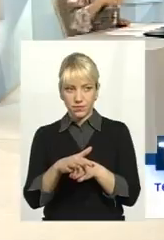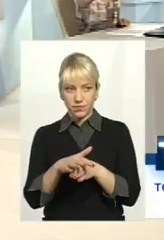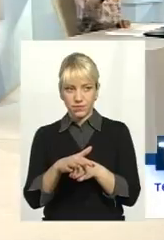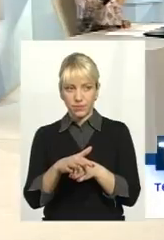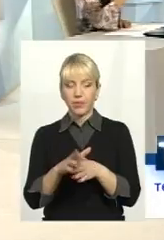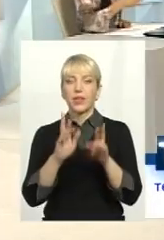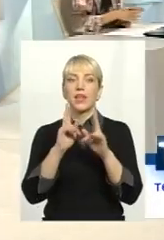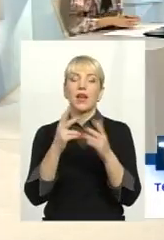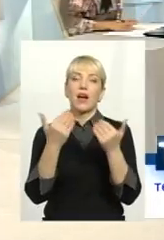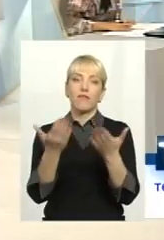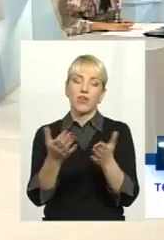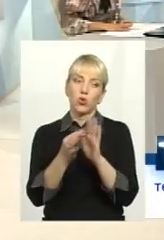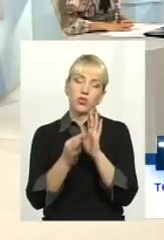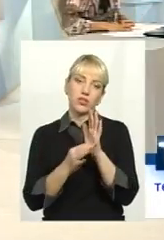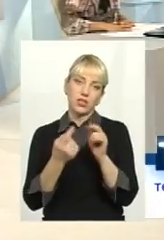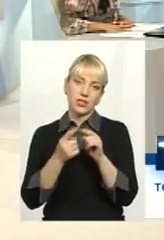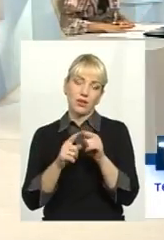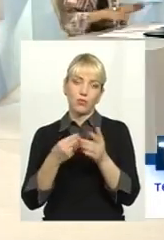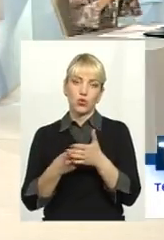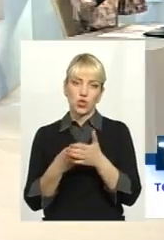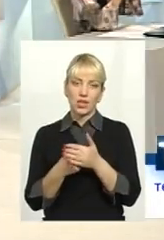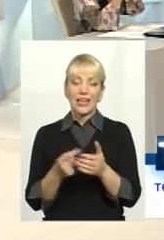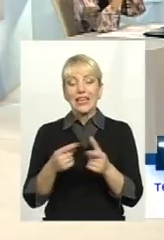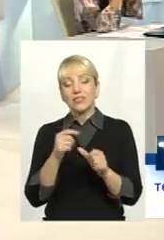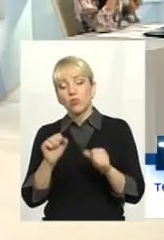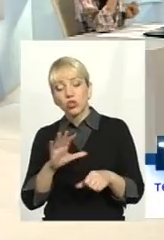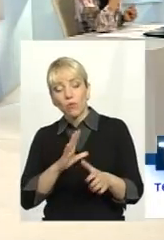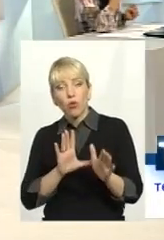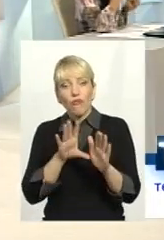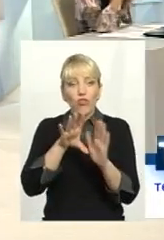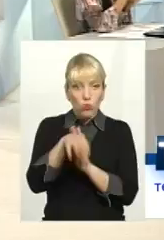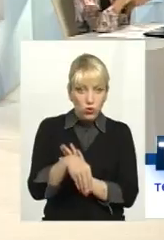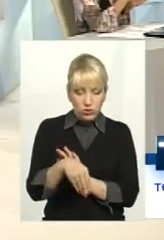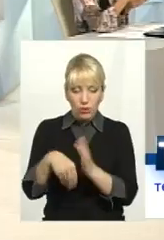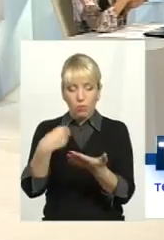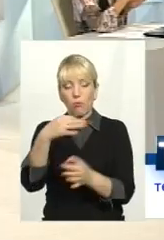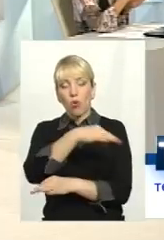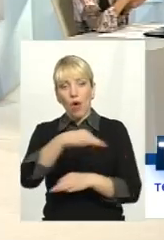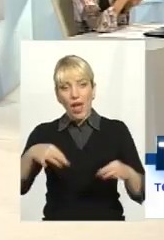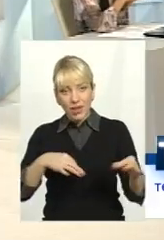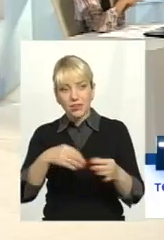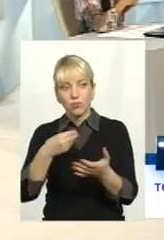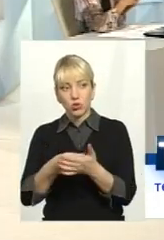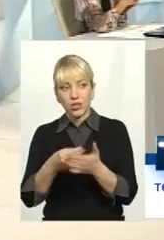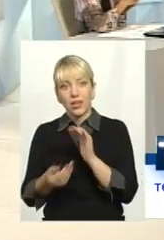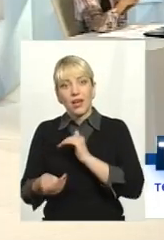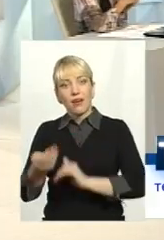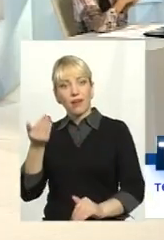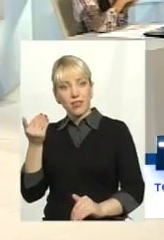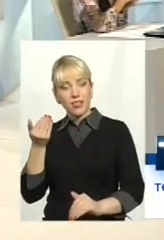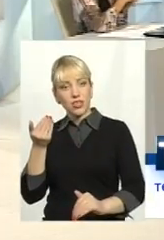Як ви оцінюєте цей бюджет? І чи можна було вносити бюджет, проєкт бюджету раніше,